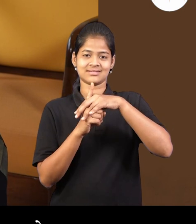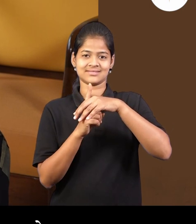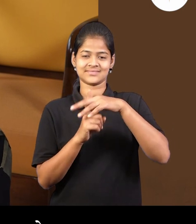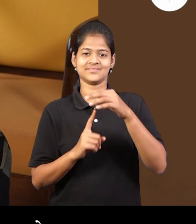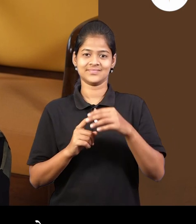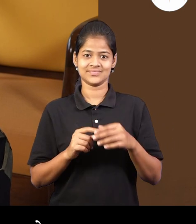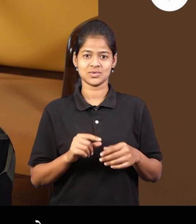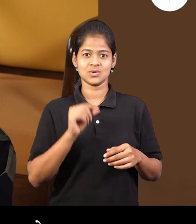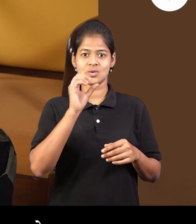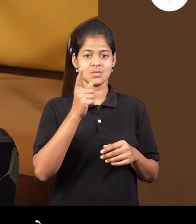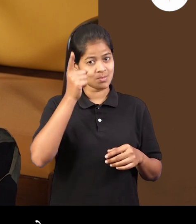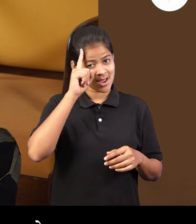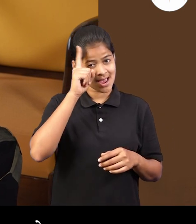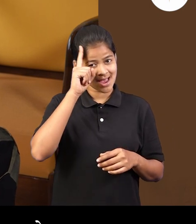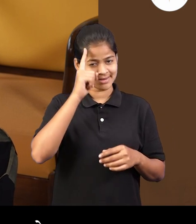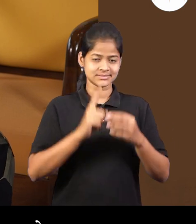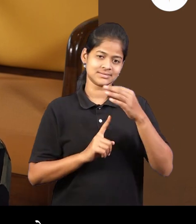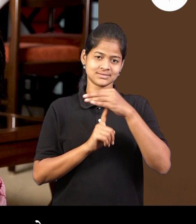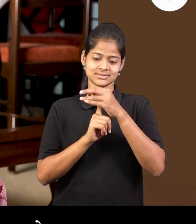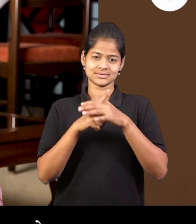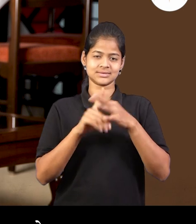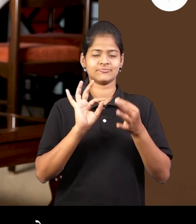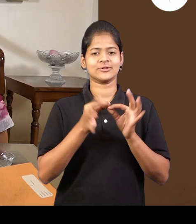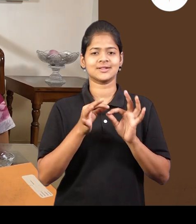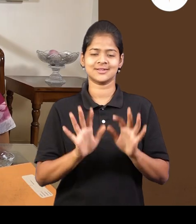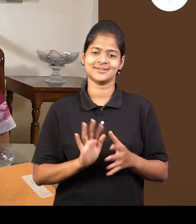खुप मोठनोको पेंसिल बसे लित कच